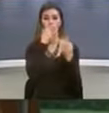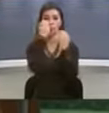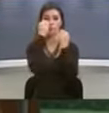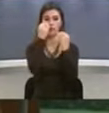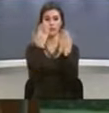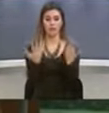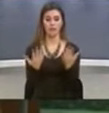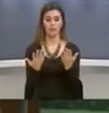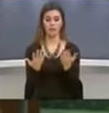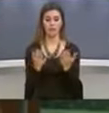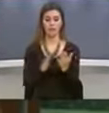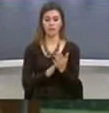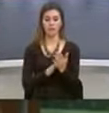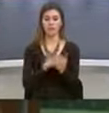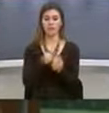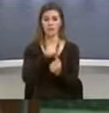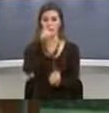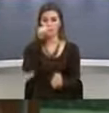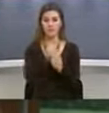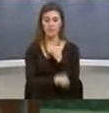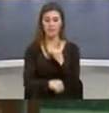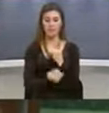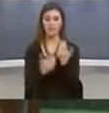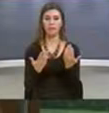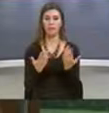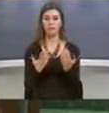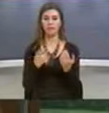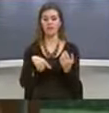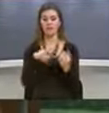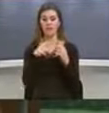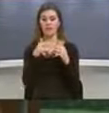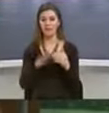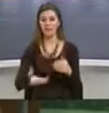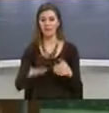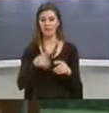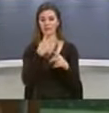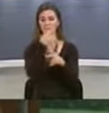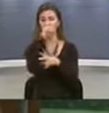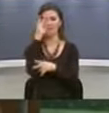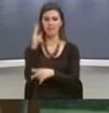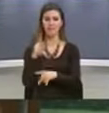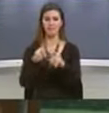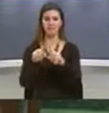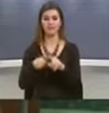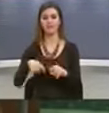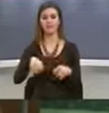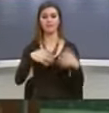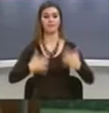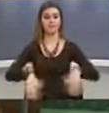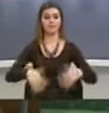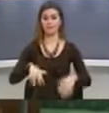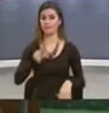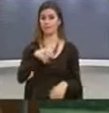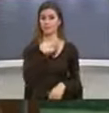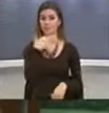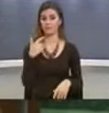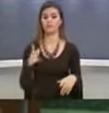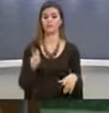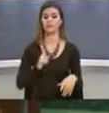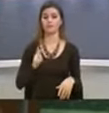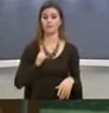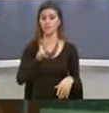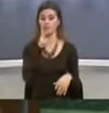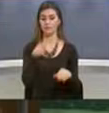ljarë, qoftë me diploma universitare në vendet e rajonet dhe me gjërë, të cilët janë të papun dhe presin për punësim,